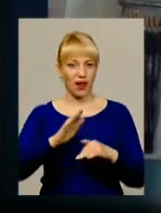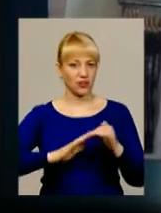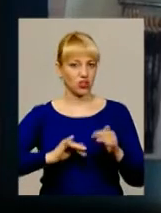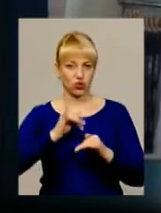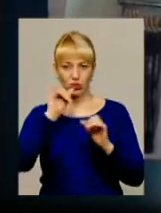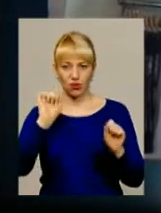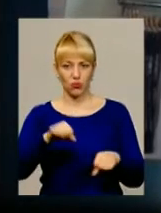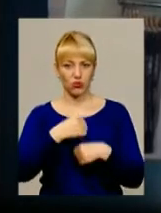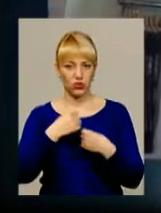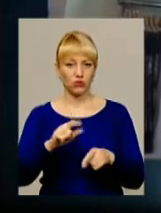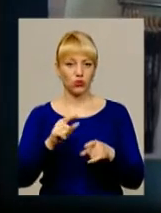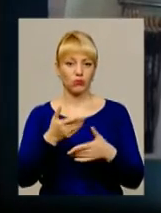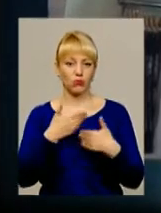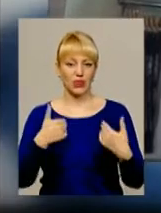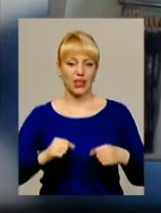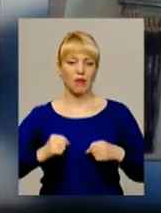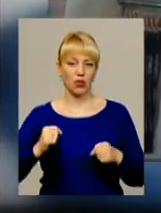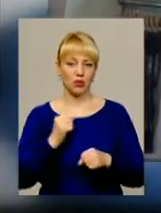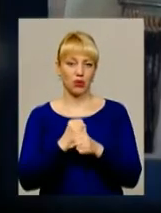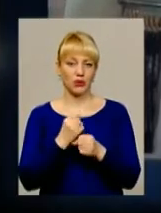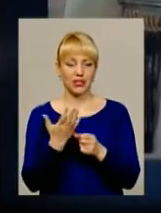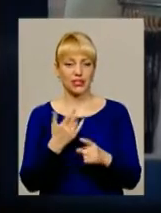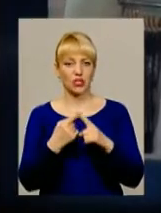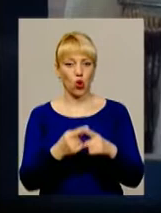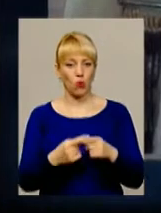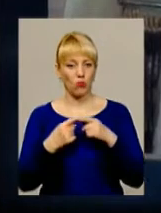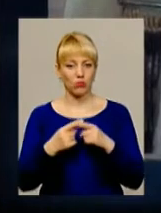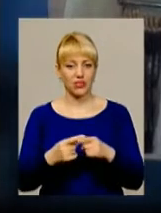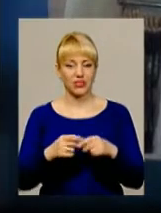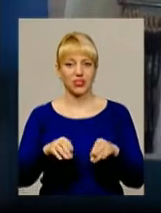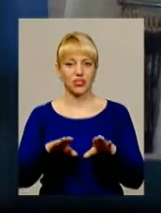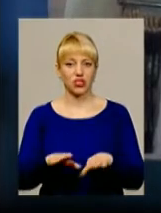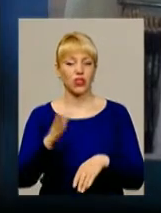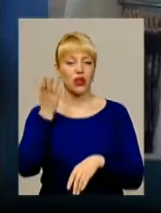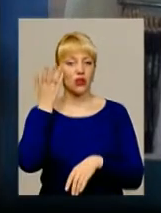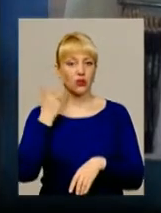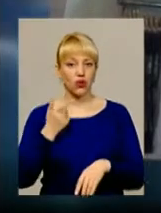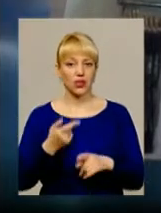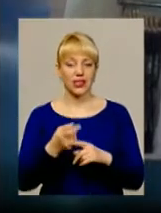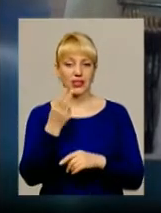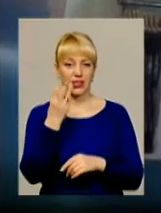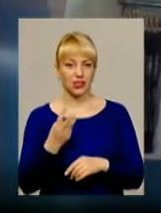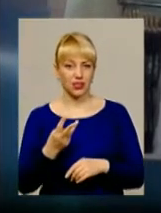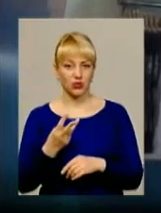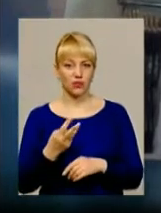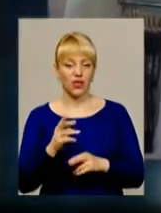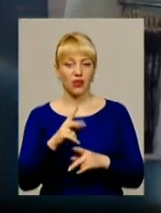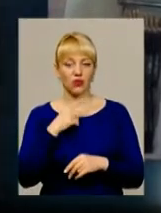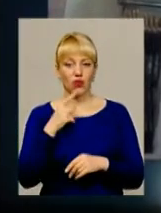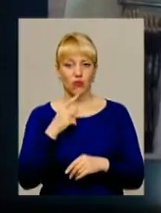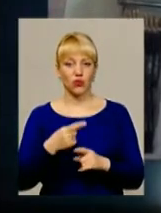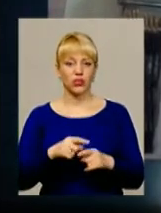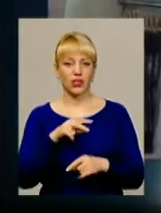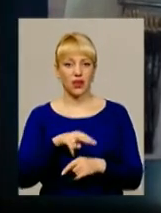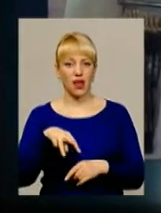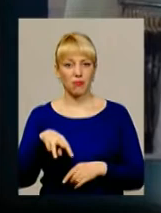Тому ми намагаємося зробити якісь певні компромісні рішення. Коли третину, як говорить Лірія